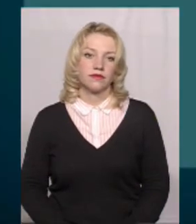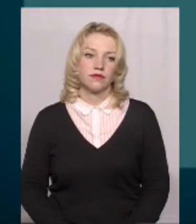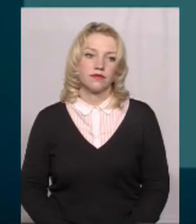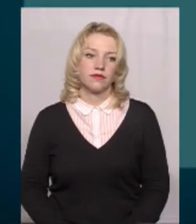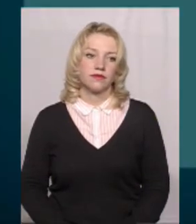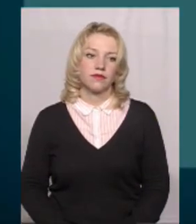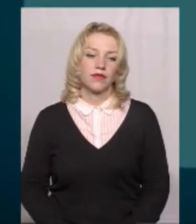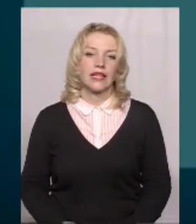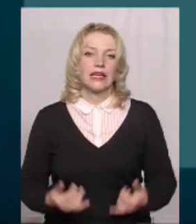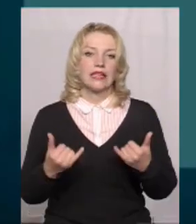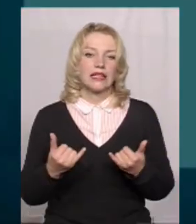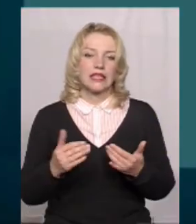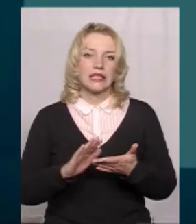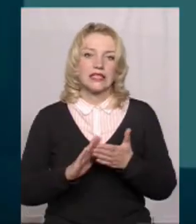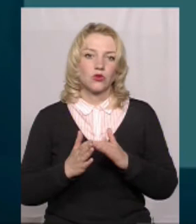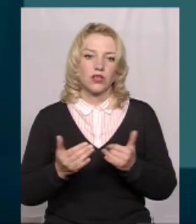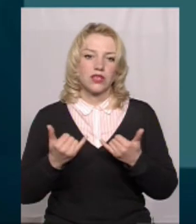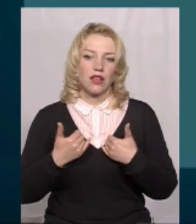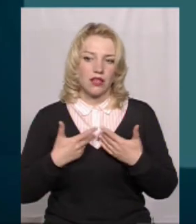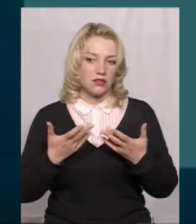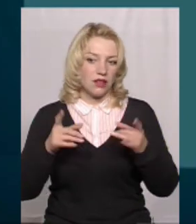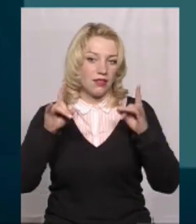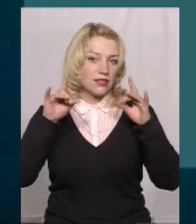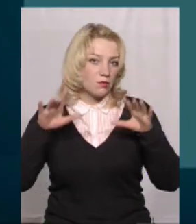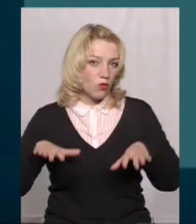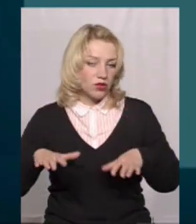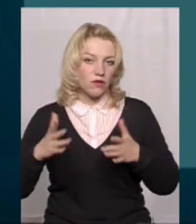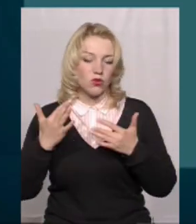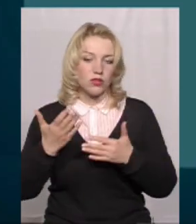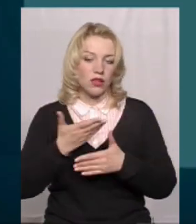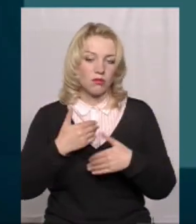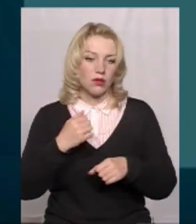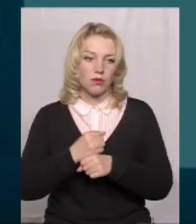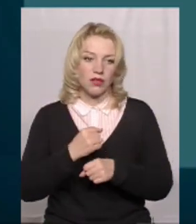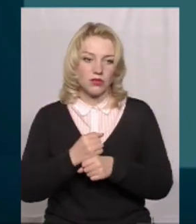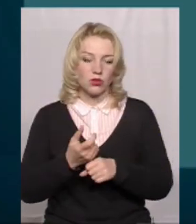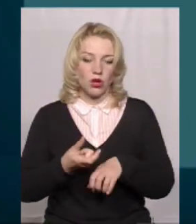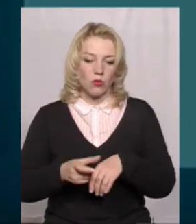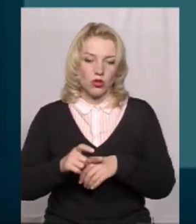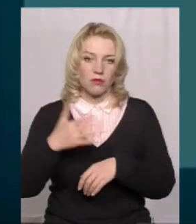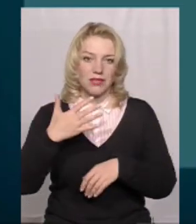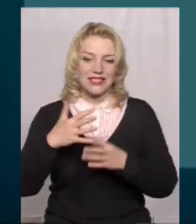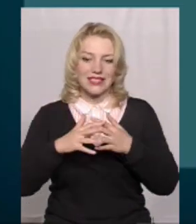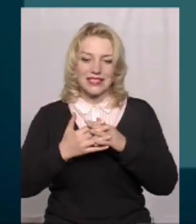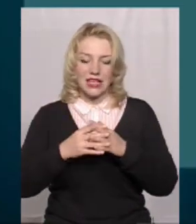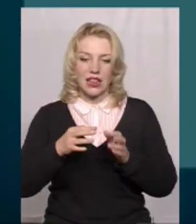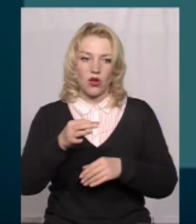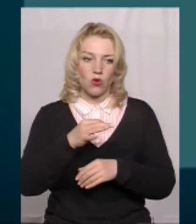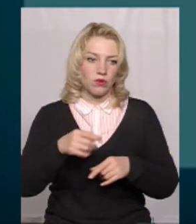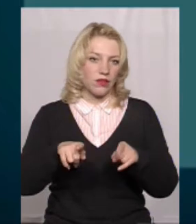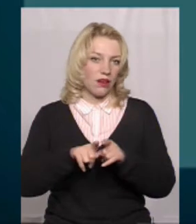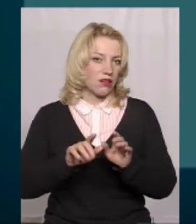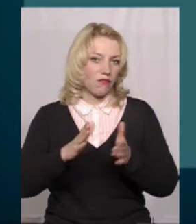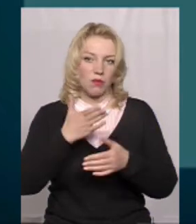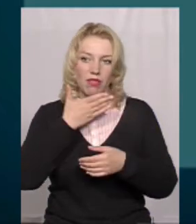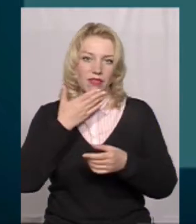Дана ситуація для нас вже несподівана. Скільки ми працюємо в понад 150 селах на області, таких випадків не виникало. Ми